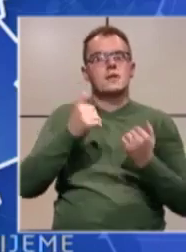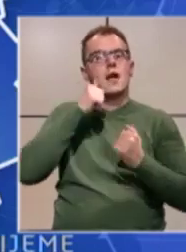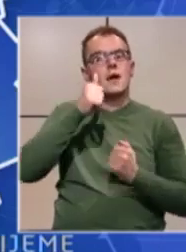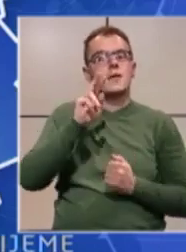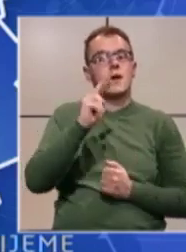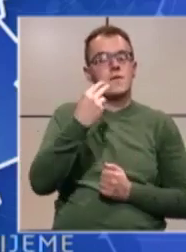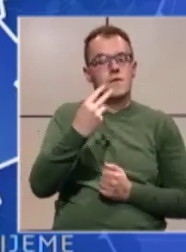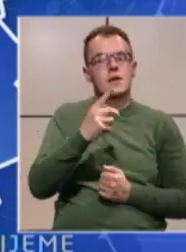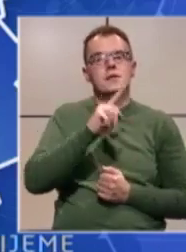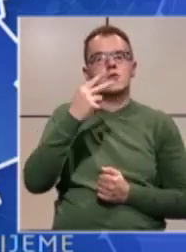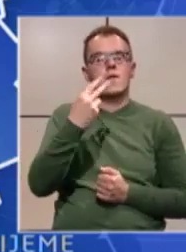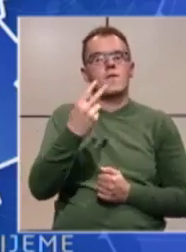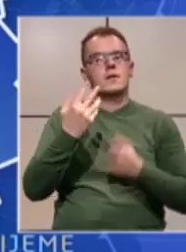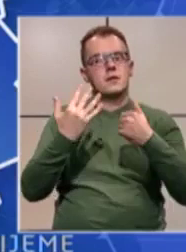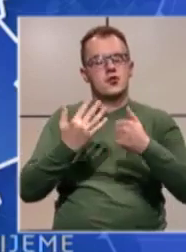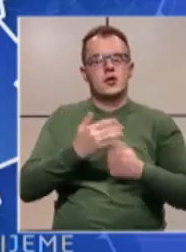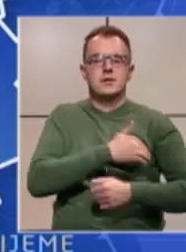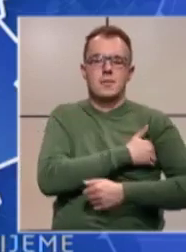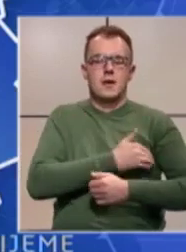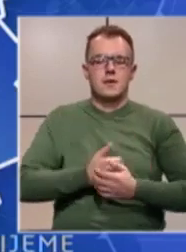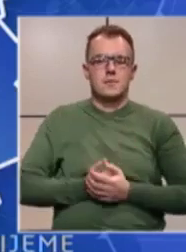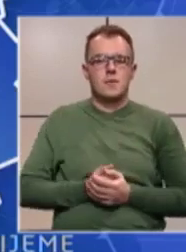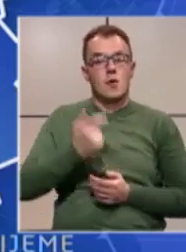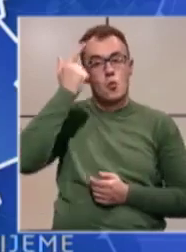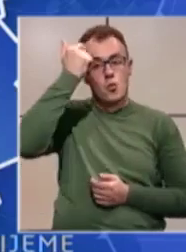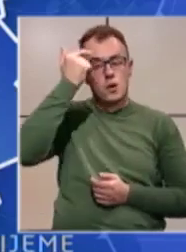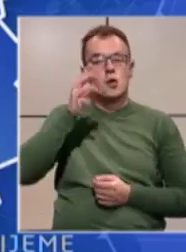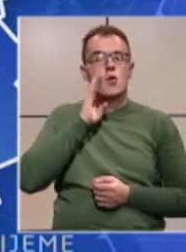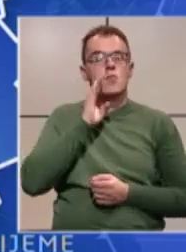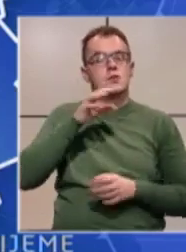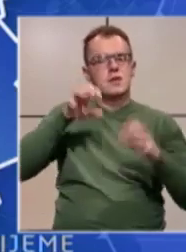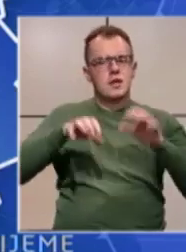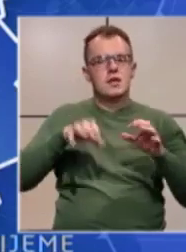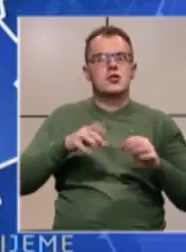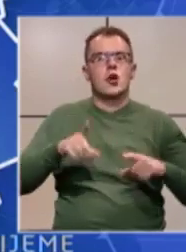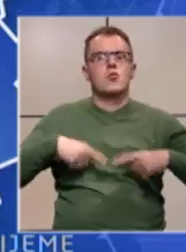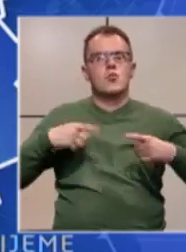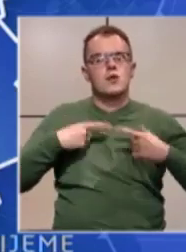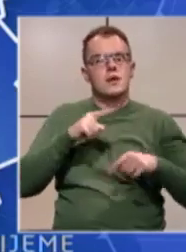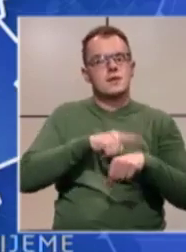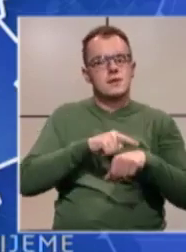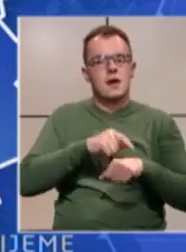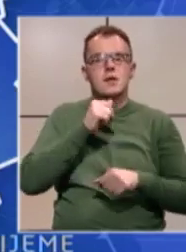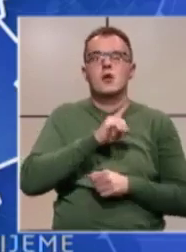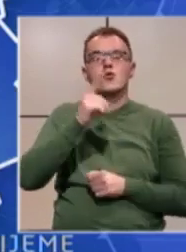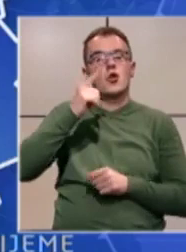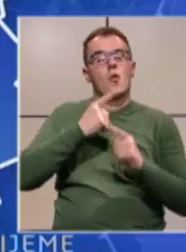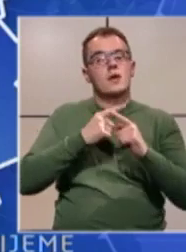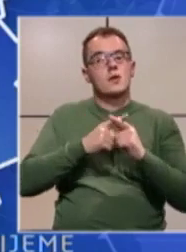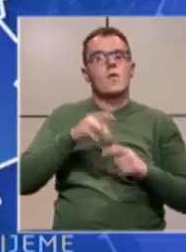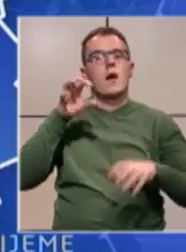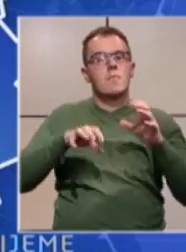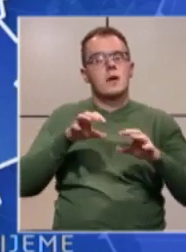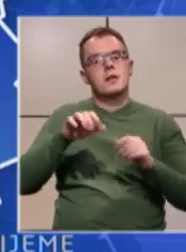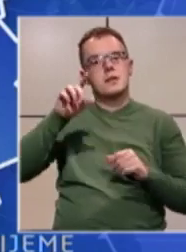a dnevna od 20 do 26 stupnjeva. U nedjelju u Bosni kiša od ranih jutarnjih sati, dok će u Hercegovini